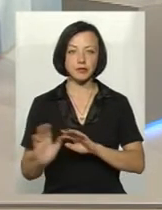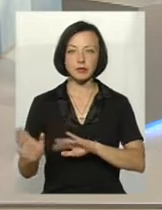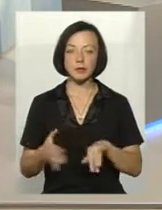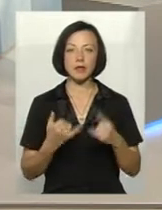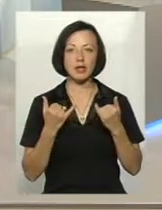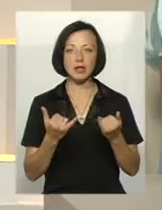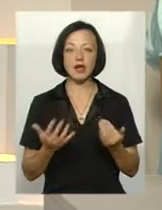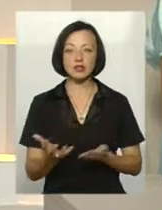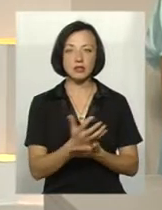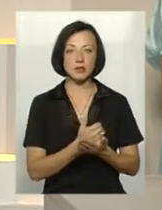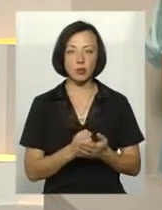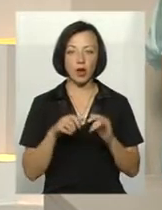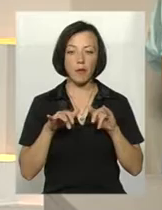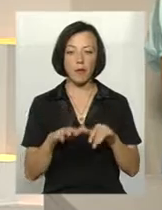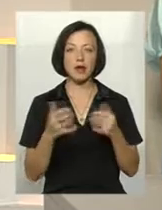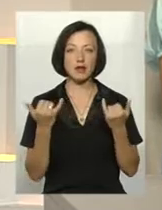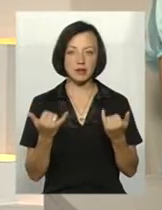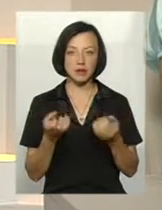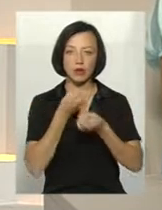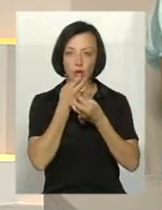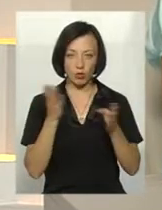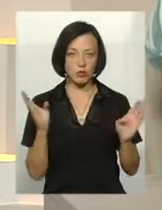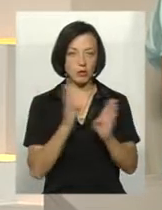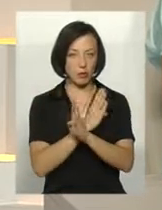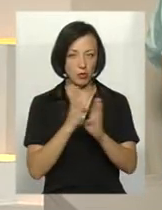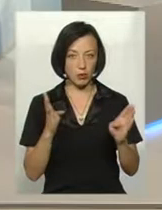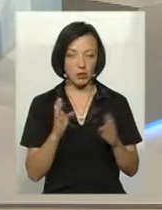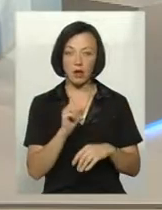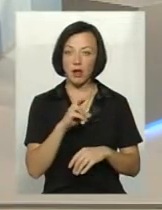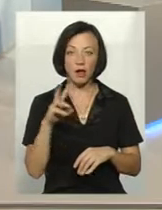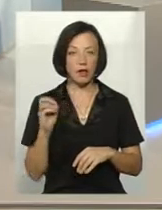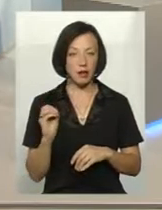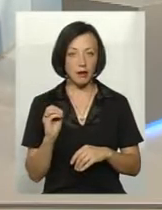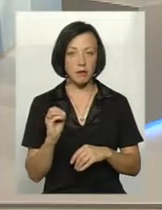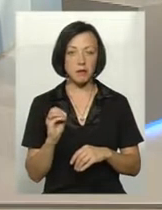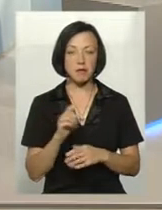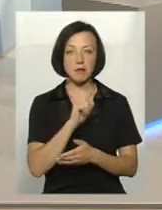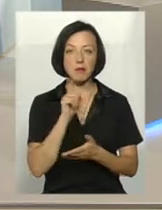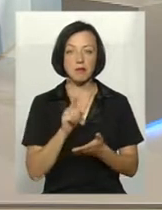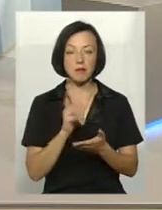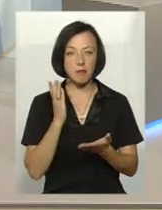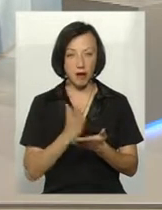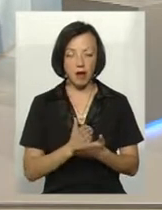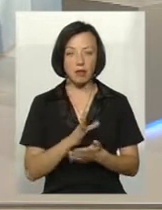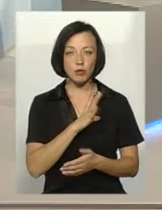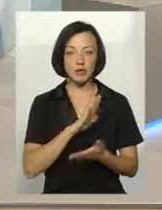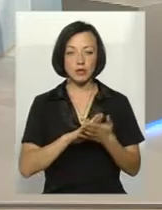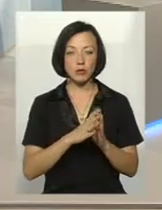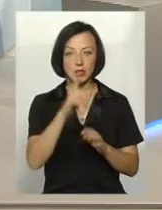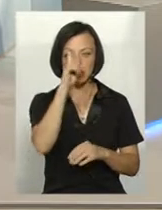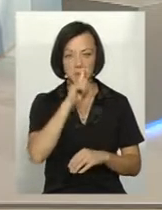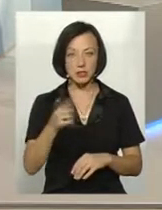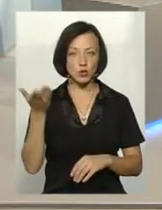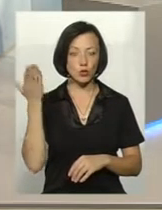Для жневної кампанії нині стоїть хороша погода. Разом з тим, мали ситуацію місяць тому,